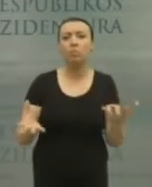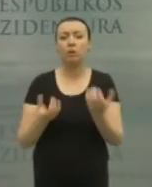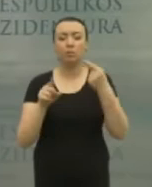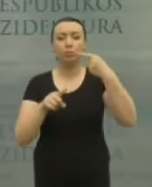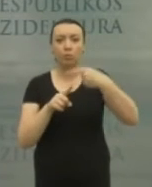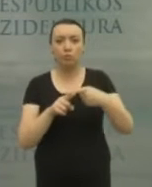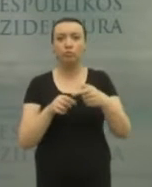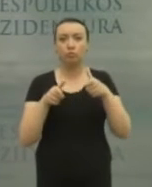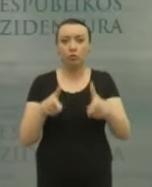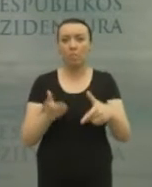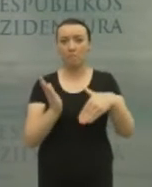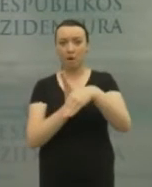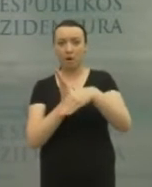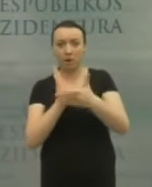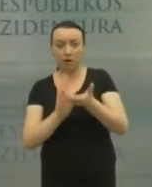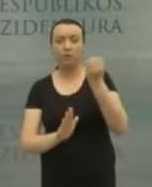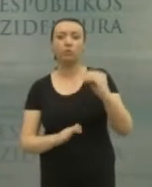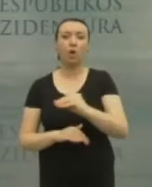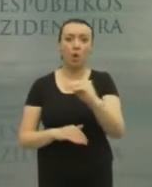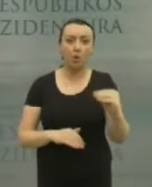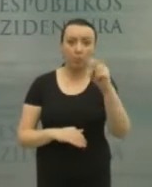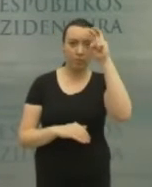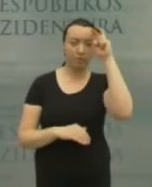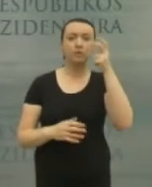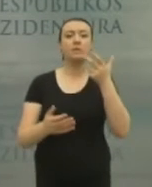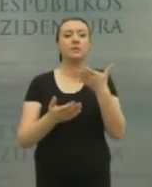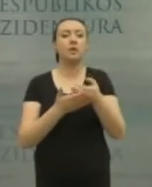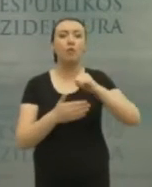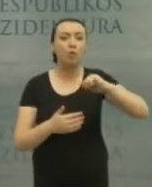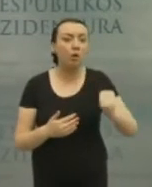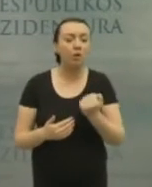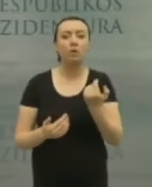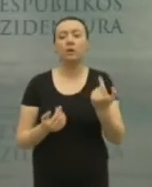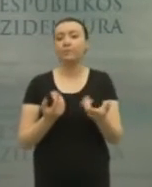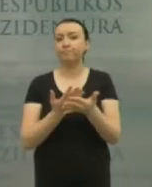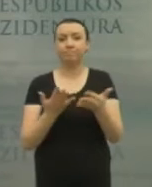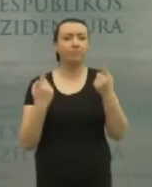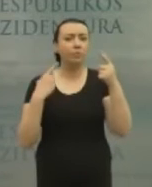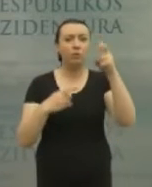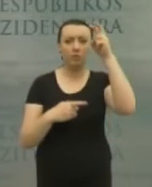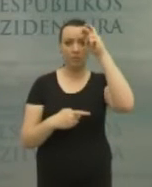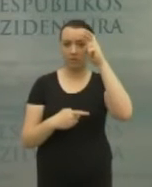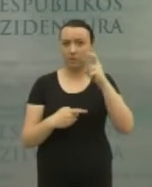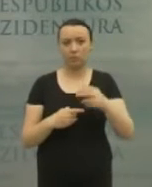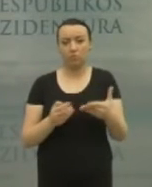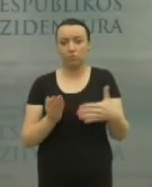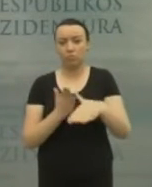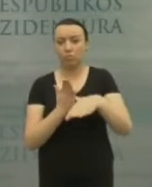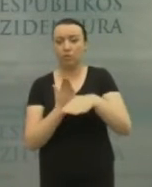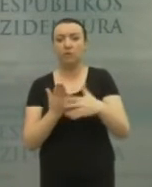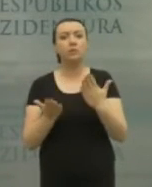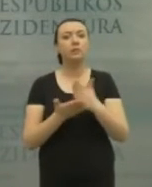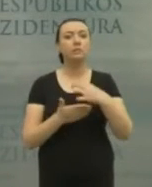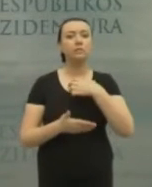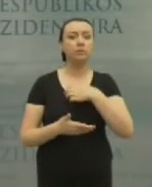praktinio palaikimo iš Europos Sąjungos institucijų, iš savo NATO partnerių ir taip pat iš daugelio valstybių dvi šalių pagrindų. Tai yra